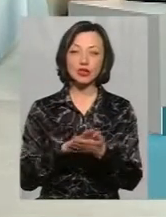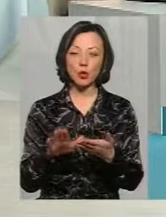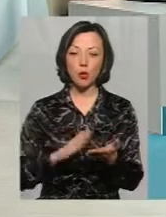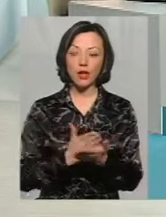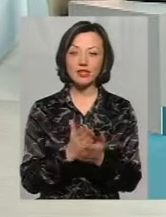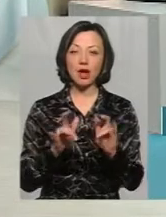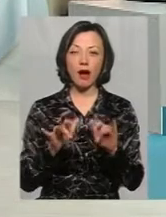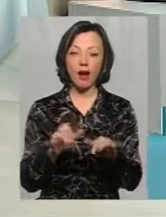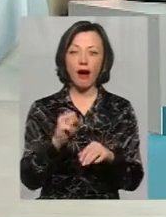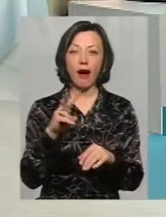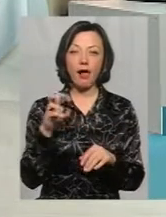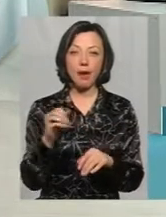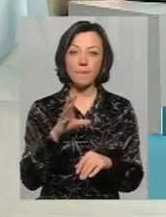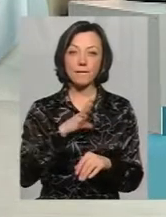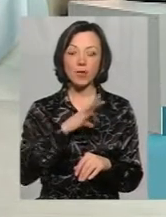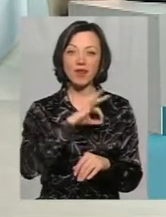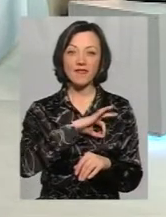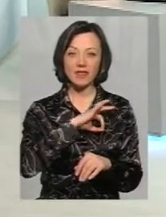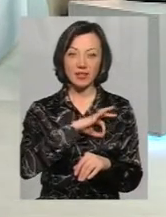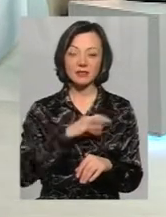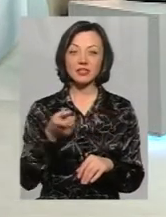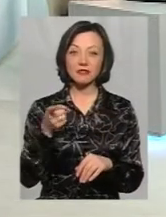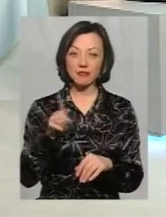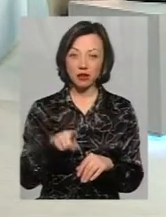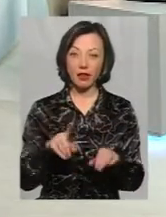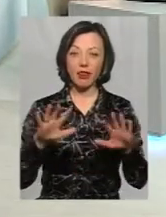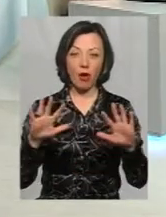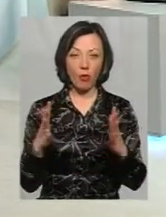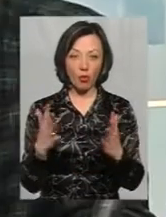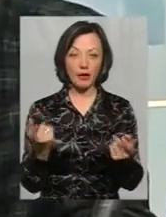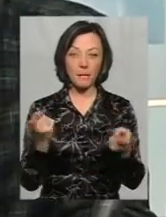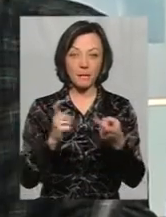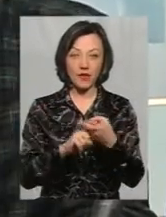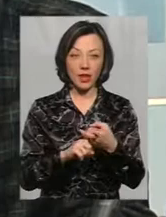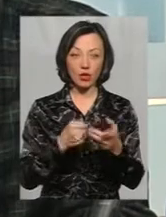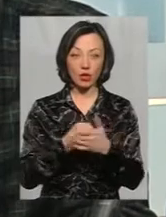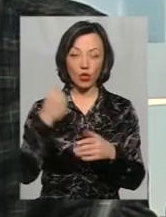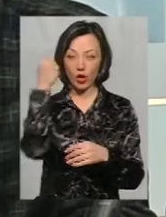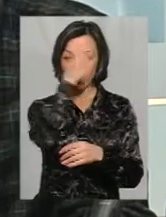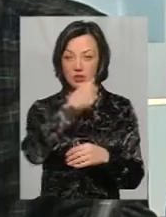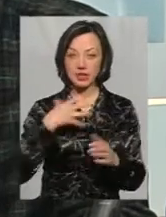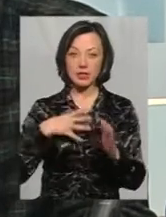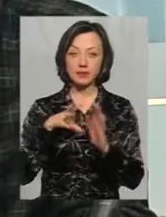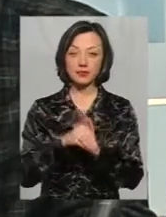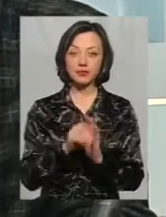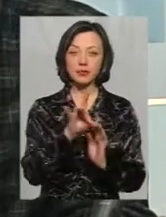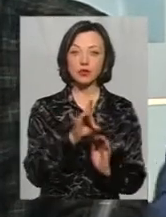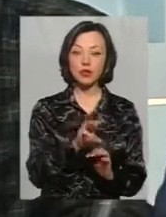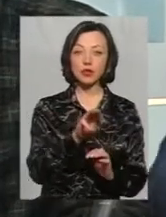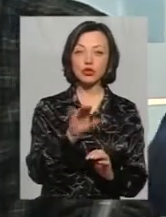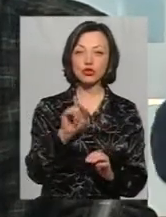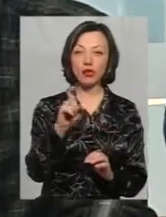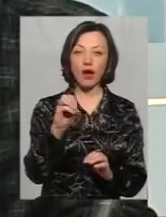це була використана, звісно, річ нагода, пов'язана до річниці загибелі Романа Шухевича з тим,